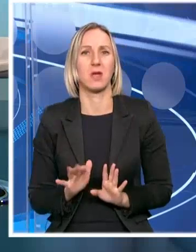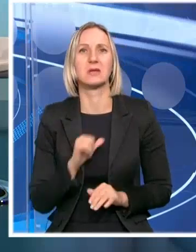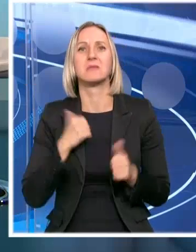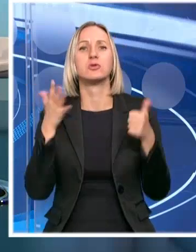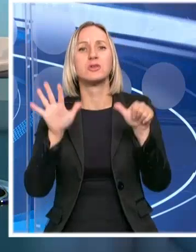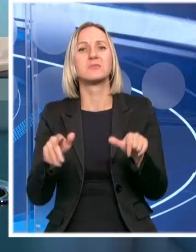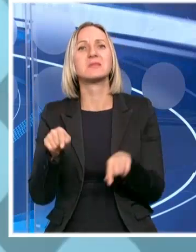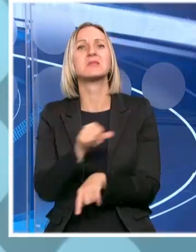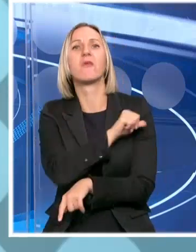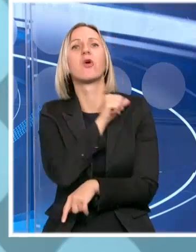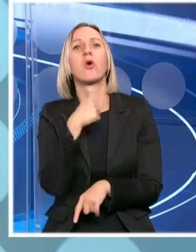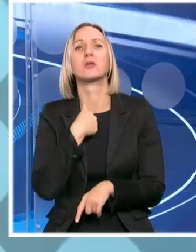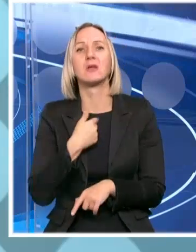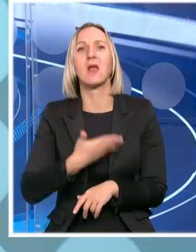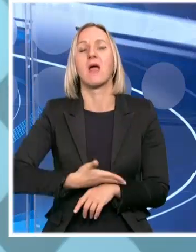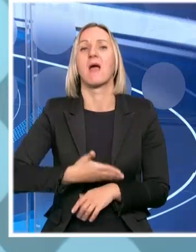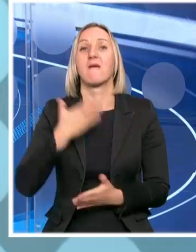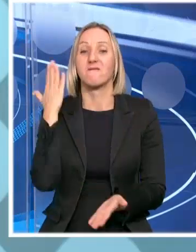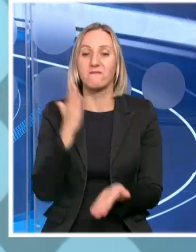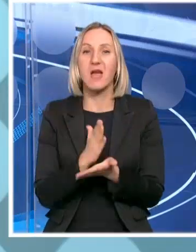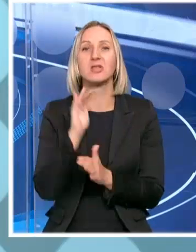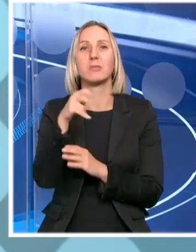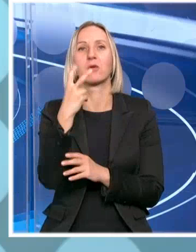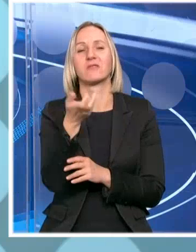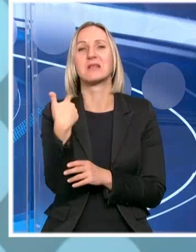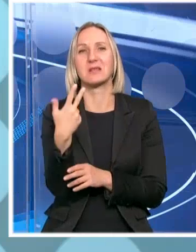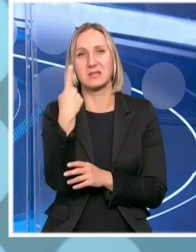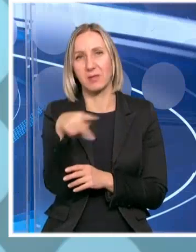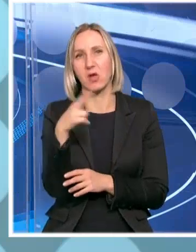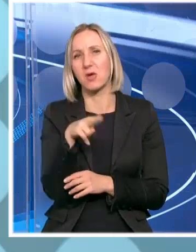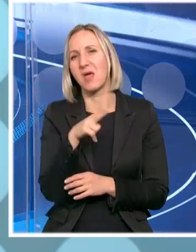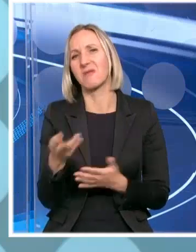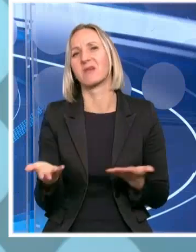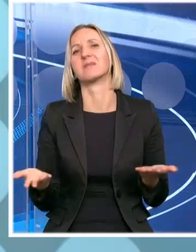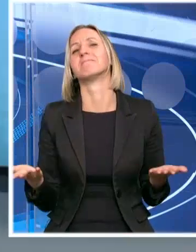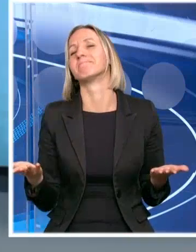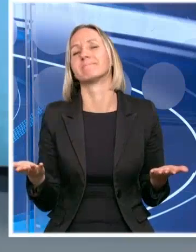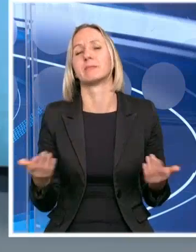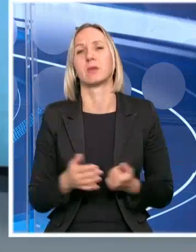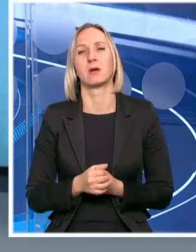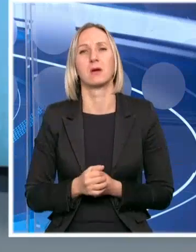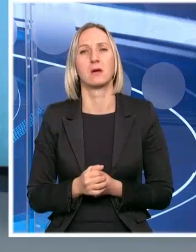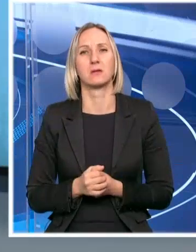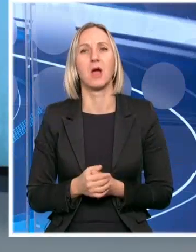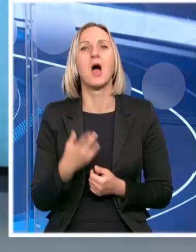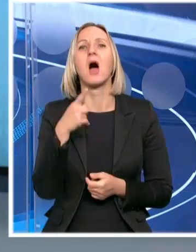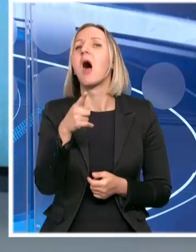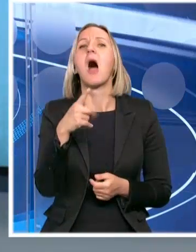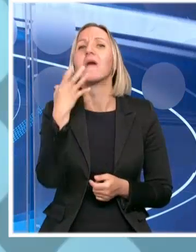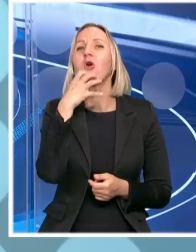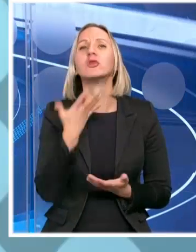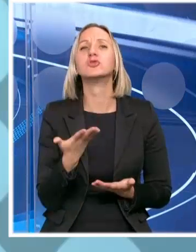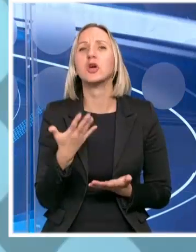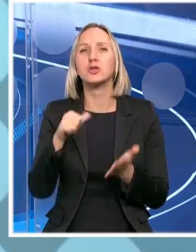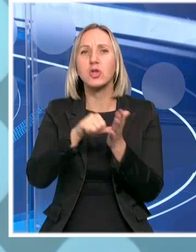šest mjeseci ove godine smo već prebacili preko 230 miliona evra. Tako da... Šta je sa voćnjima jabuke šljive? O,